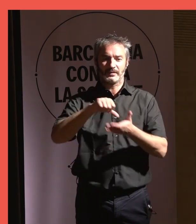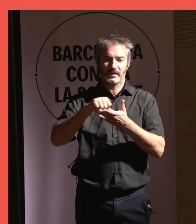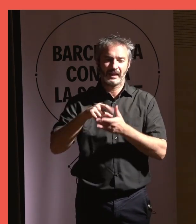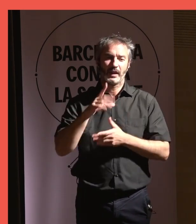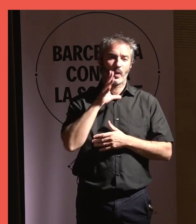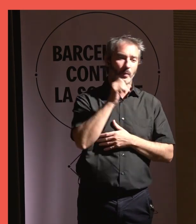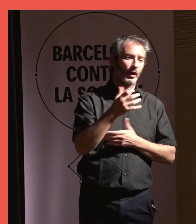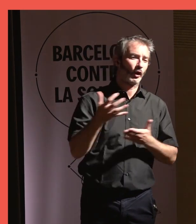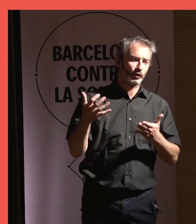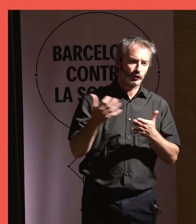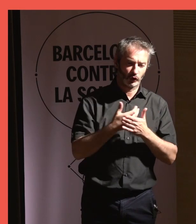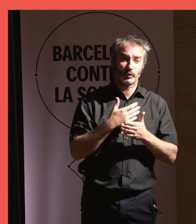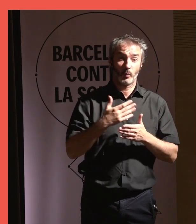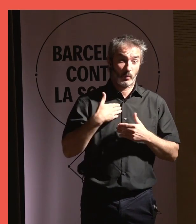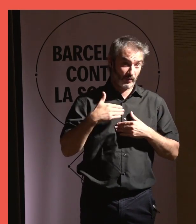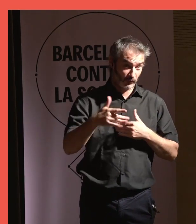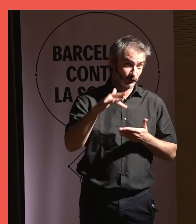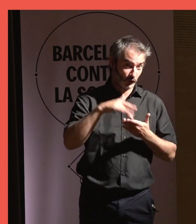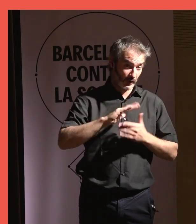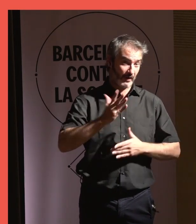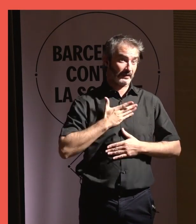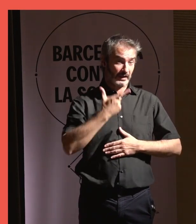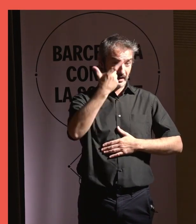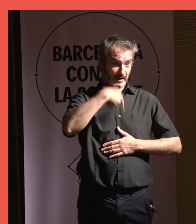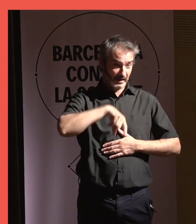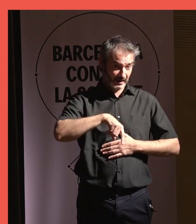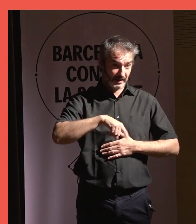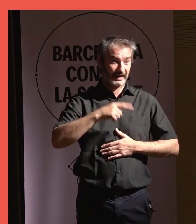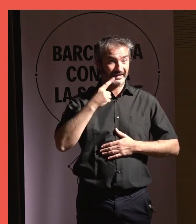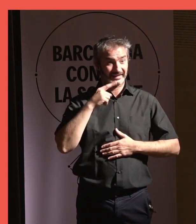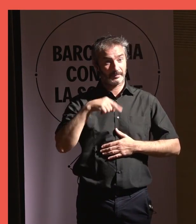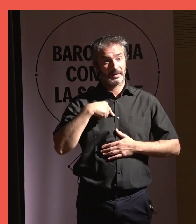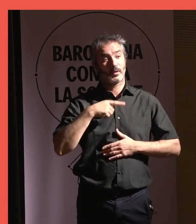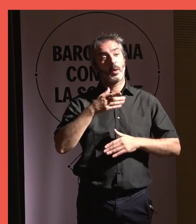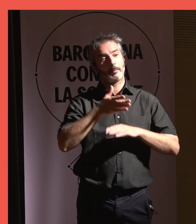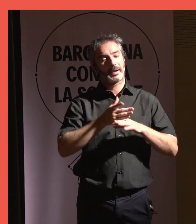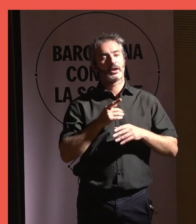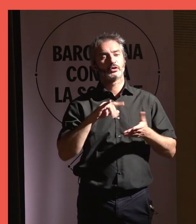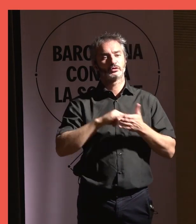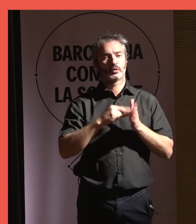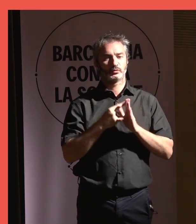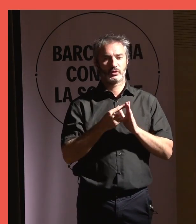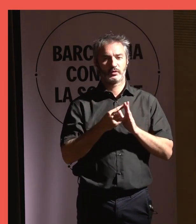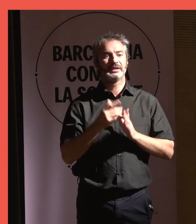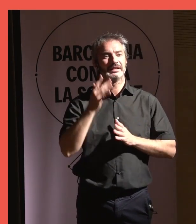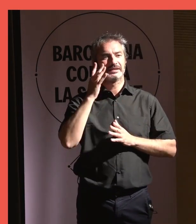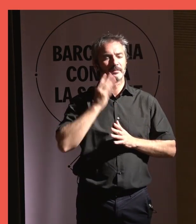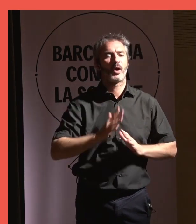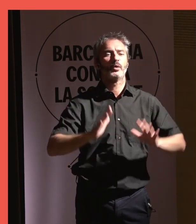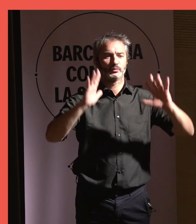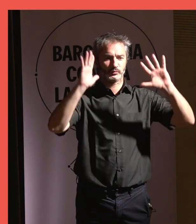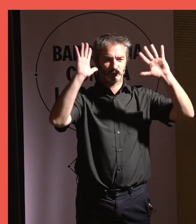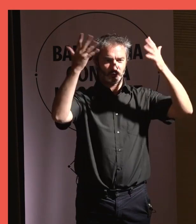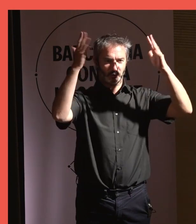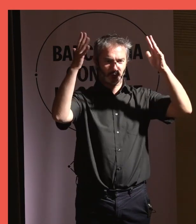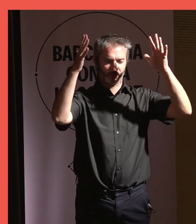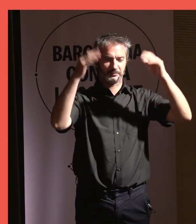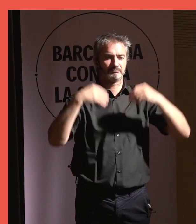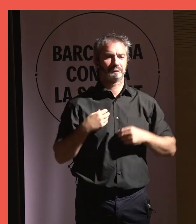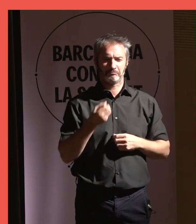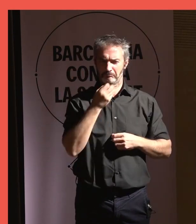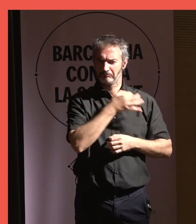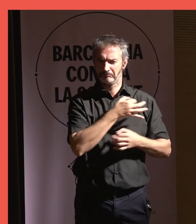Tots en podem ser part del problema i també part de la solució. Un aplaudiment perquè està molt bé.